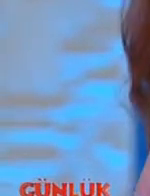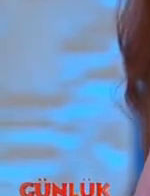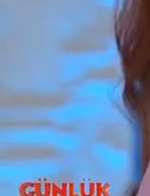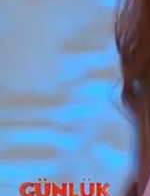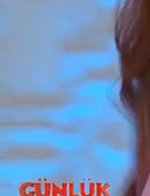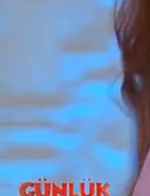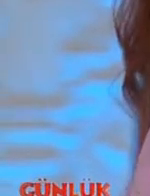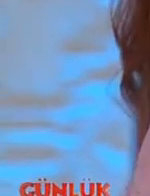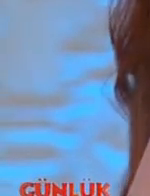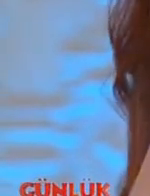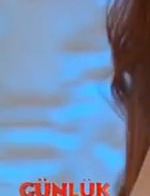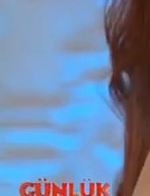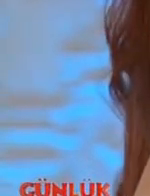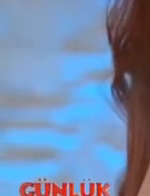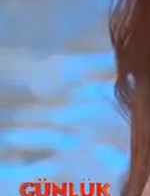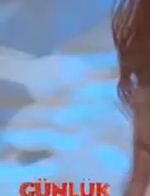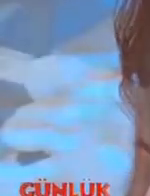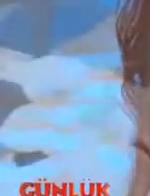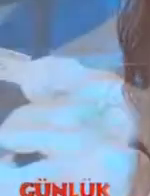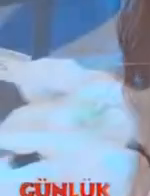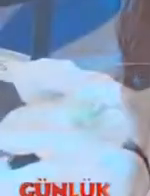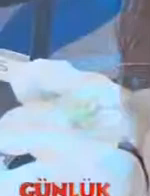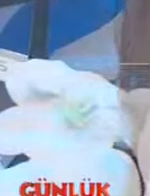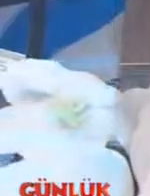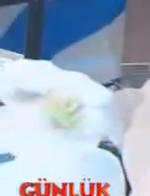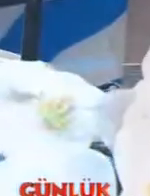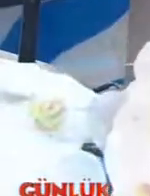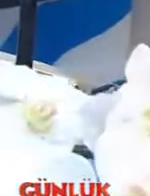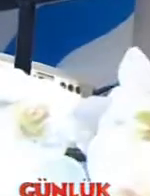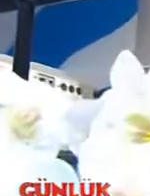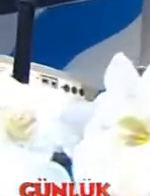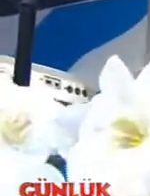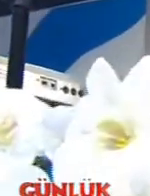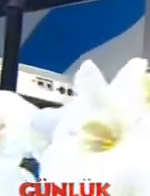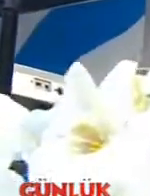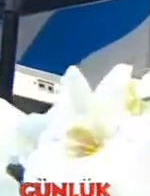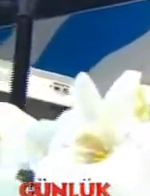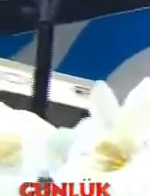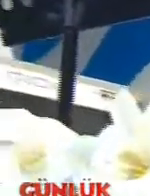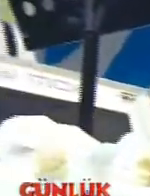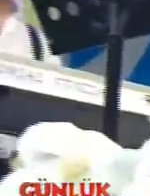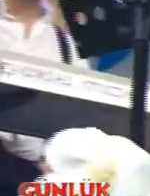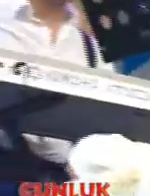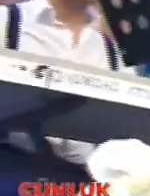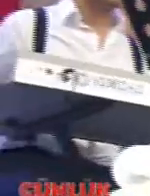kalır ya kimi yıllarca kimi yıllarca kimi yıllarca kimi yıllara Altyazı M.K.